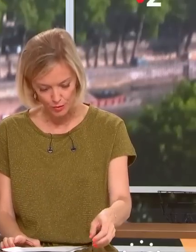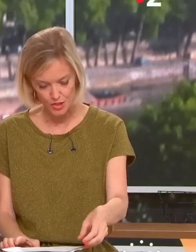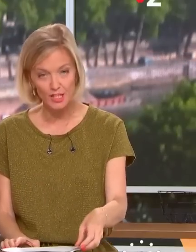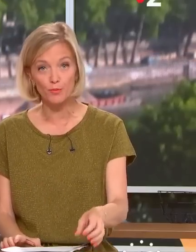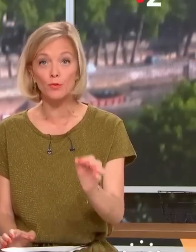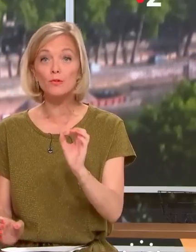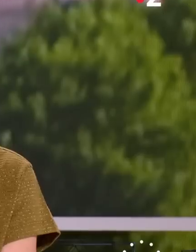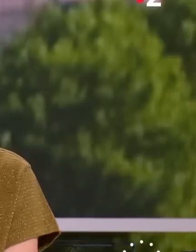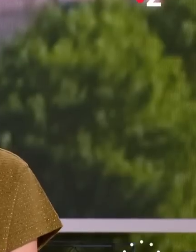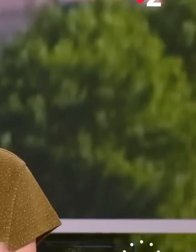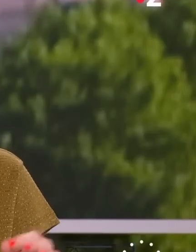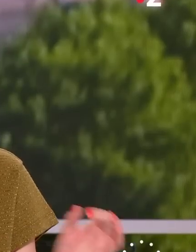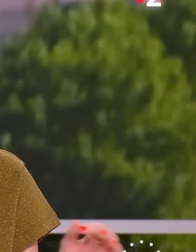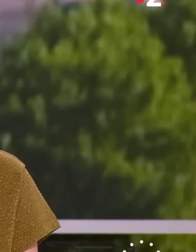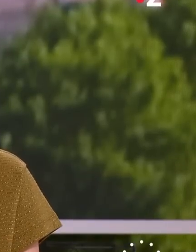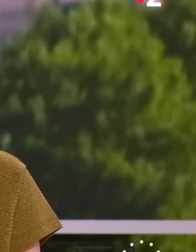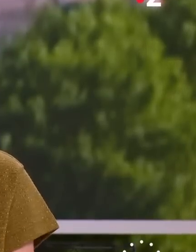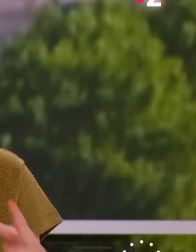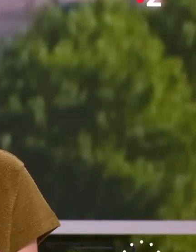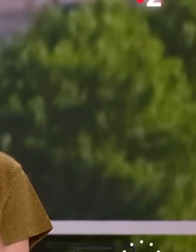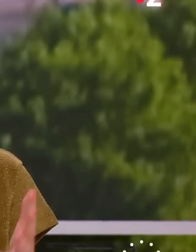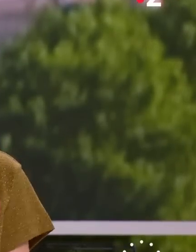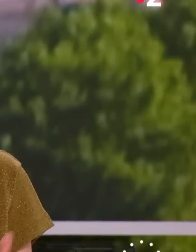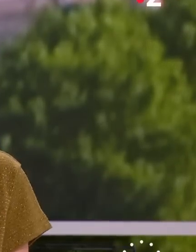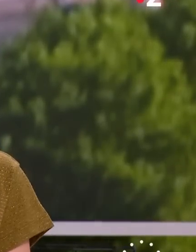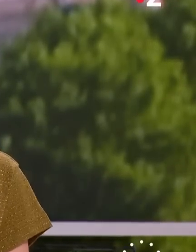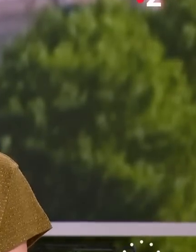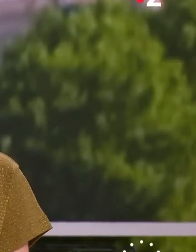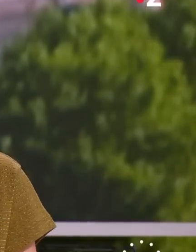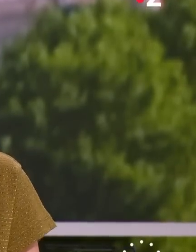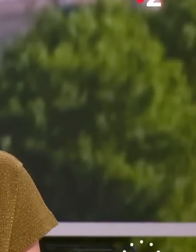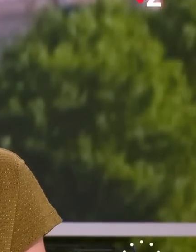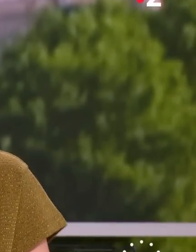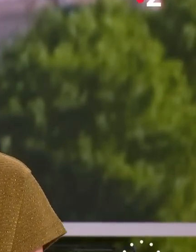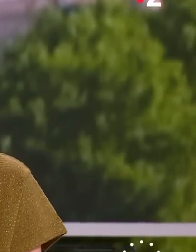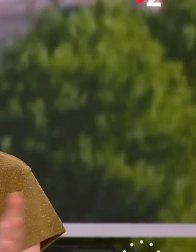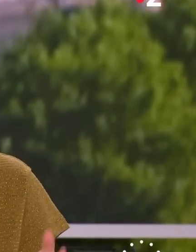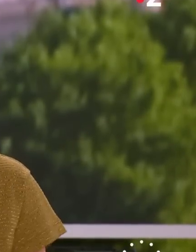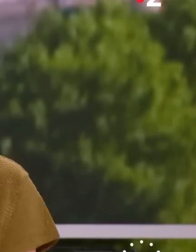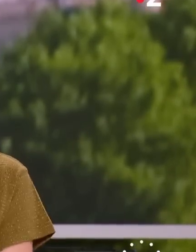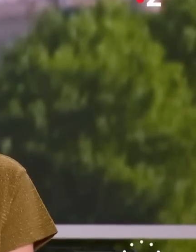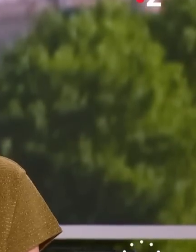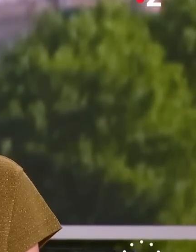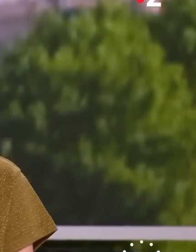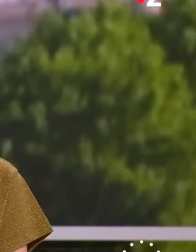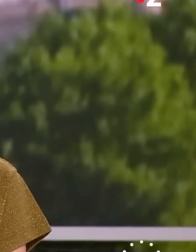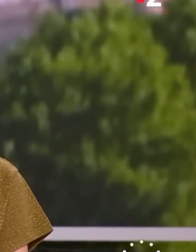l'écologie. Et puis on note aussi cette mesure que vous comptez proposer autour d'une réflexion sur l'interdiction de la clim en dessous de 25 degrés alors que l'on va suffoquer ce week